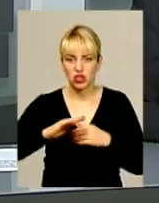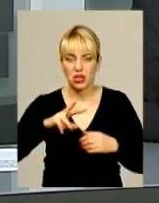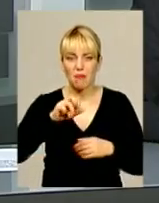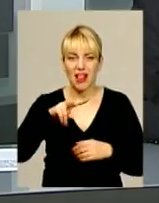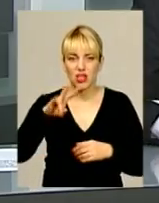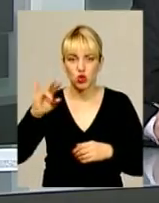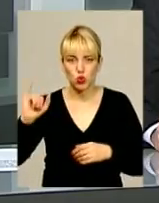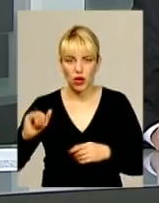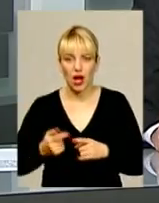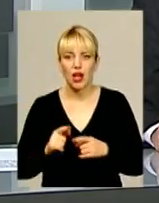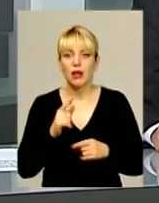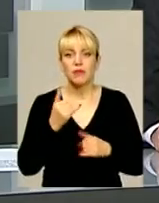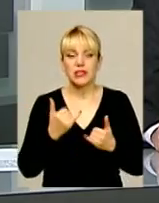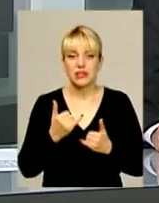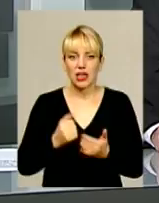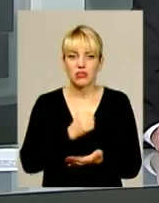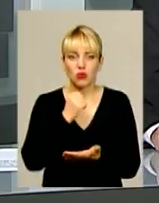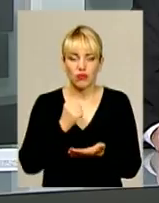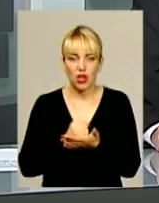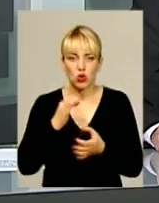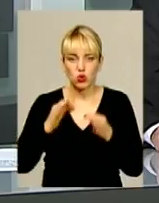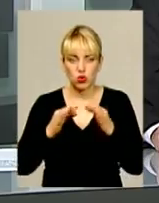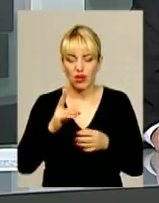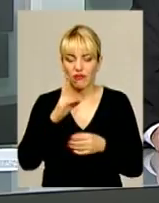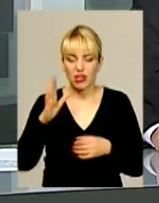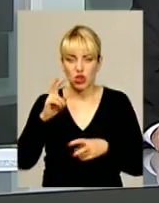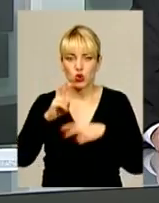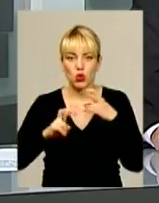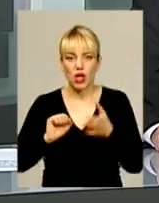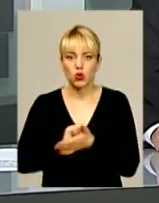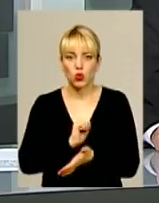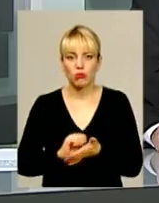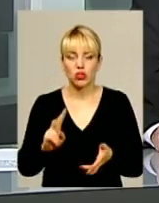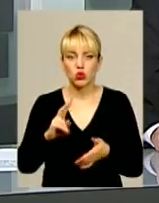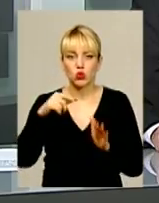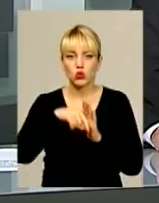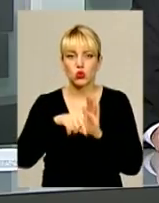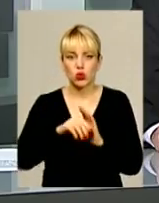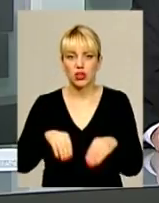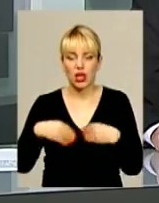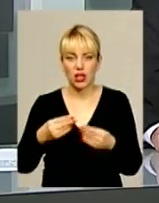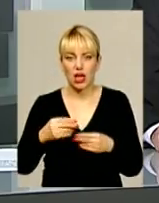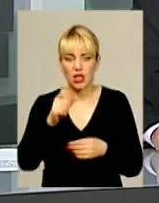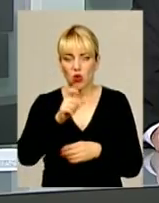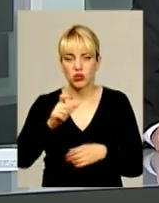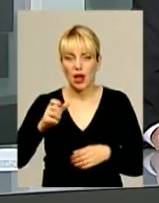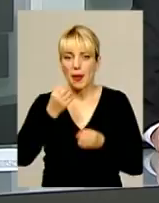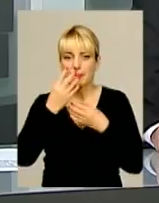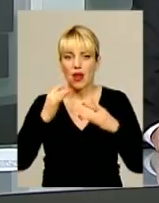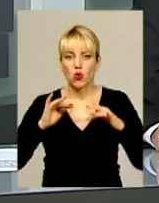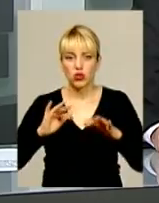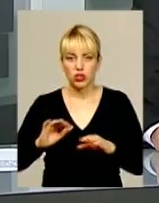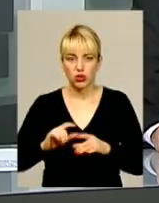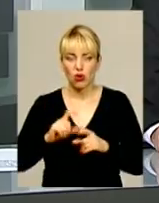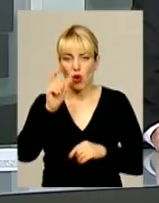Відповідно, до ухвали суду в квартирі мера Старокостянтинова шукали документи, що стосуються надання особами благодійної допомоги